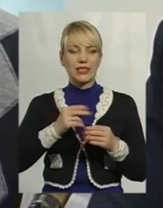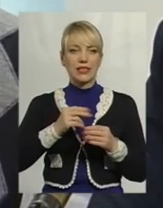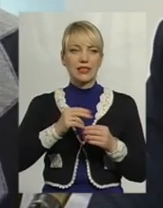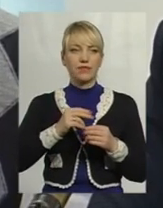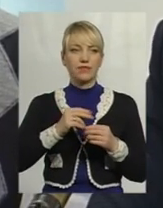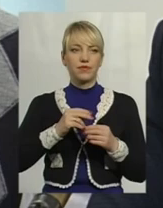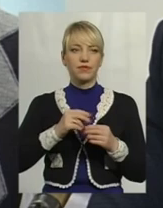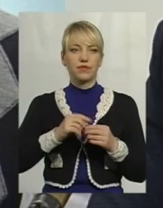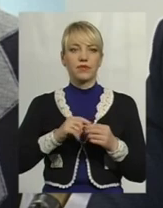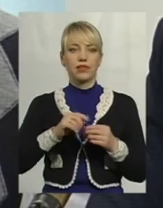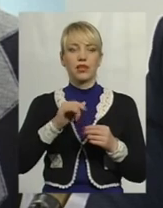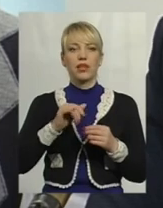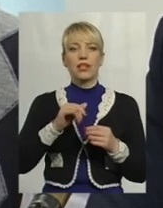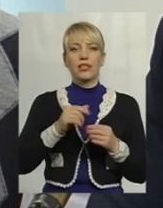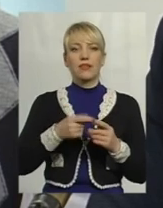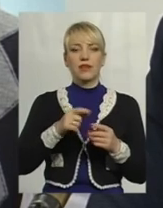термін збору інвестицій.